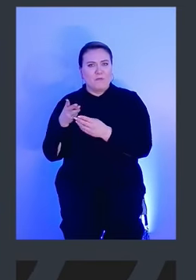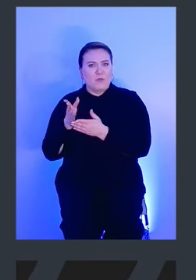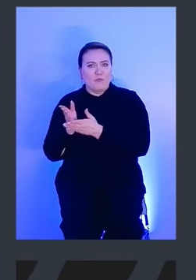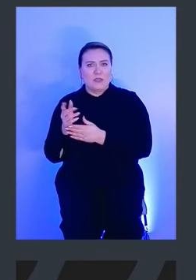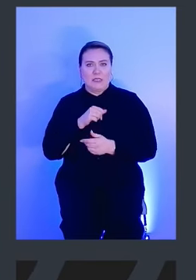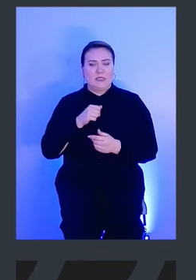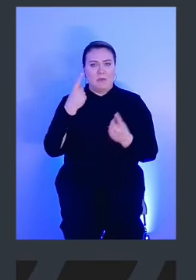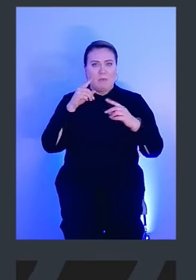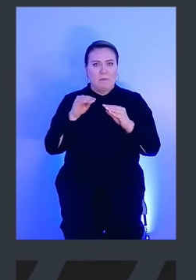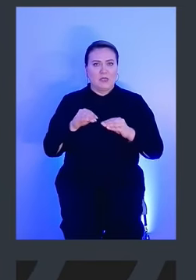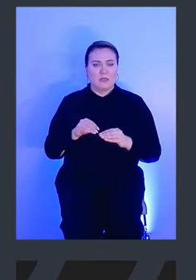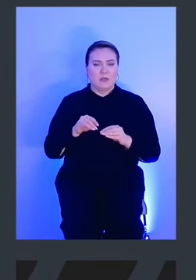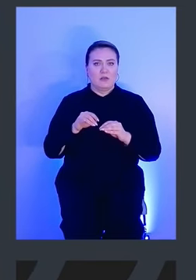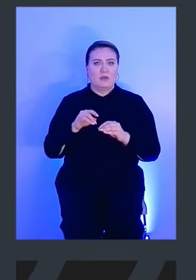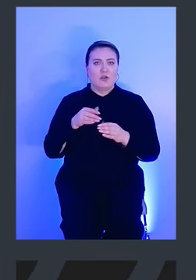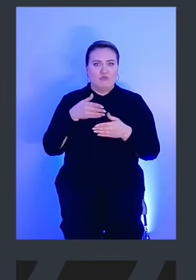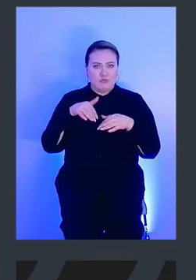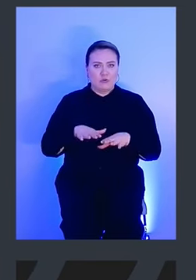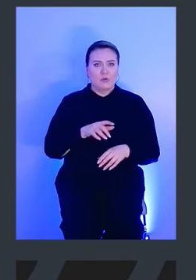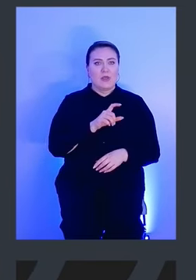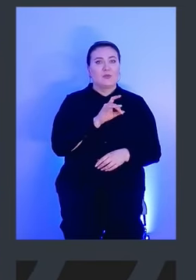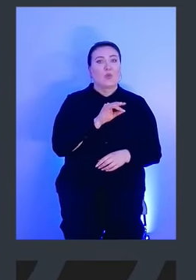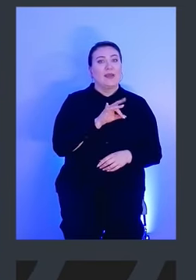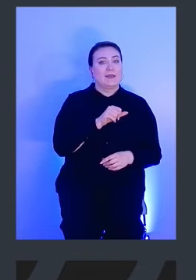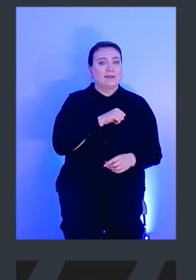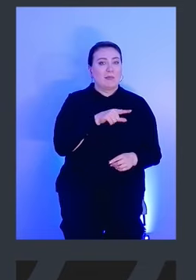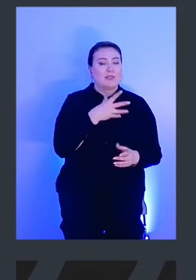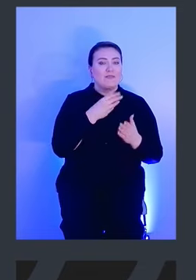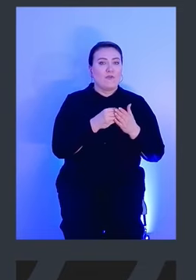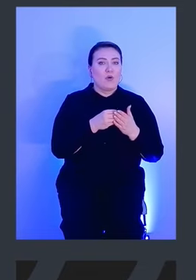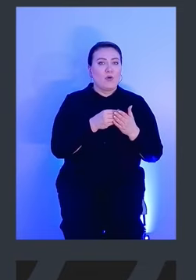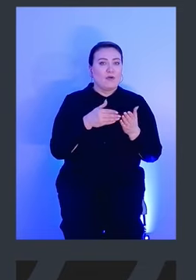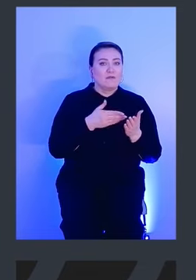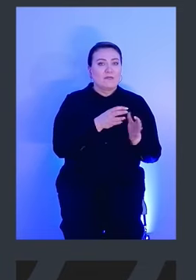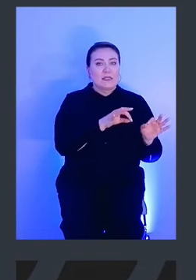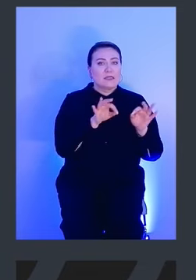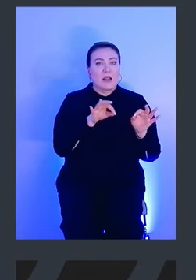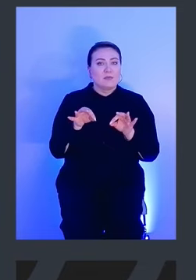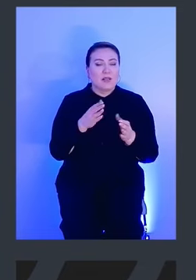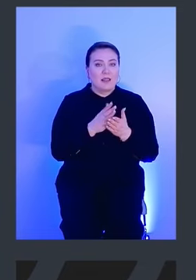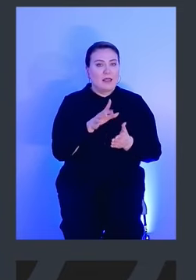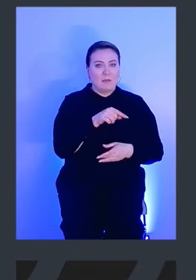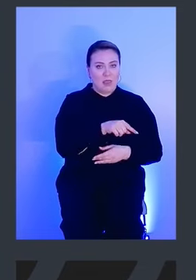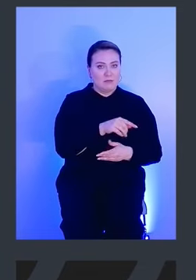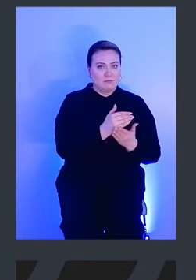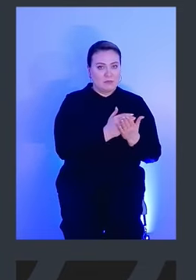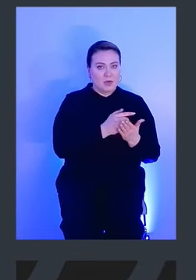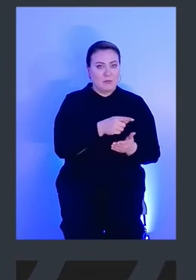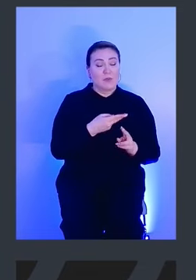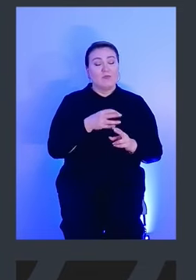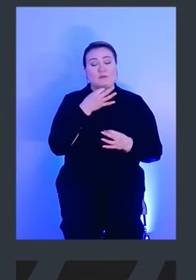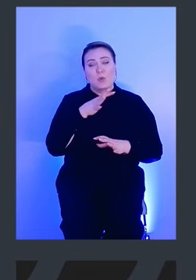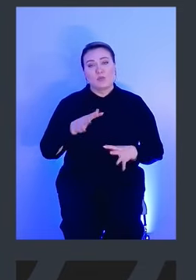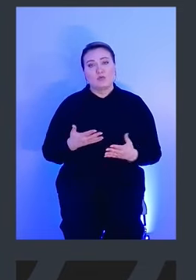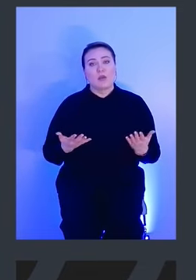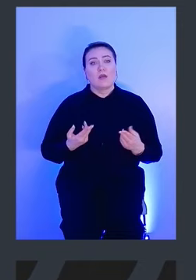Ну, единственное, могу сказать, что OS Query не имеет своего встроенного транспорта, насколько мне известно. Вот. Поэтому это в любом